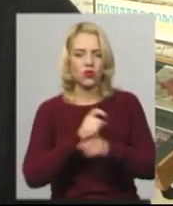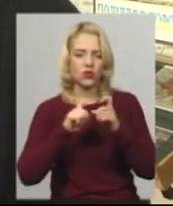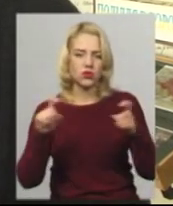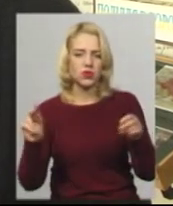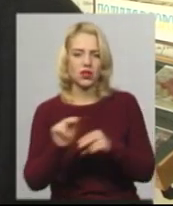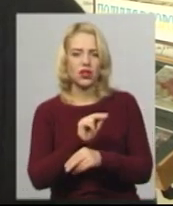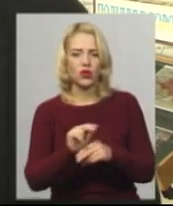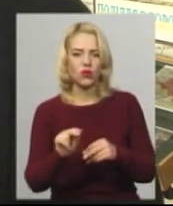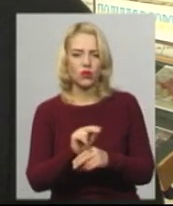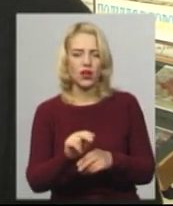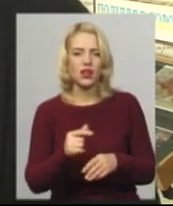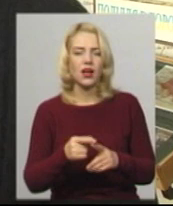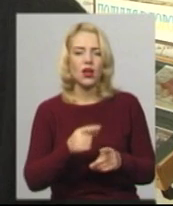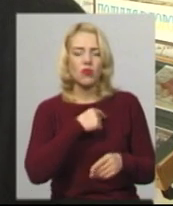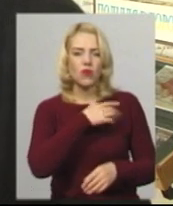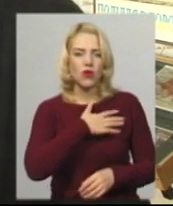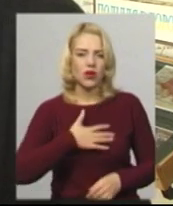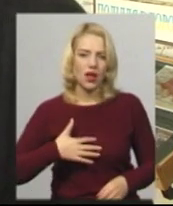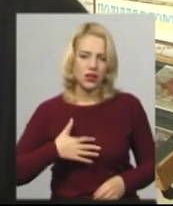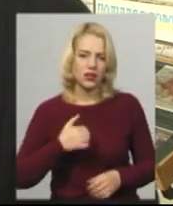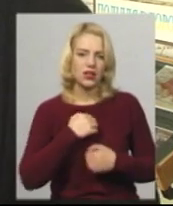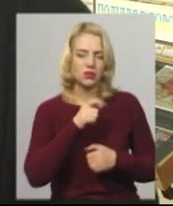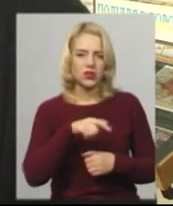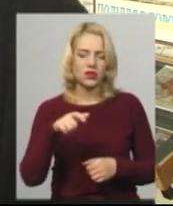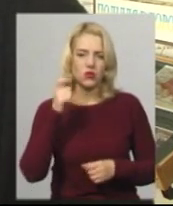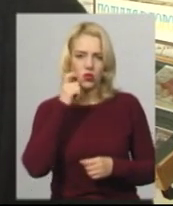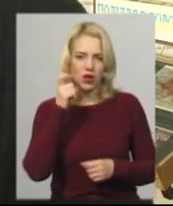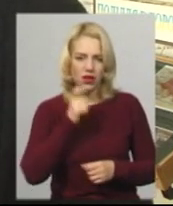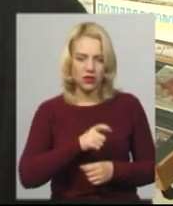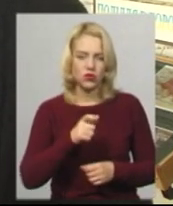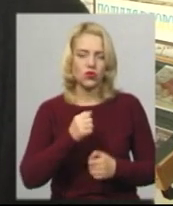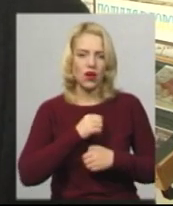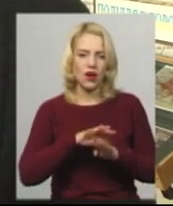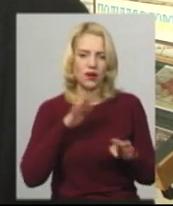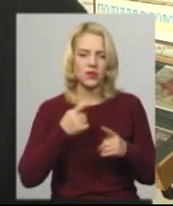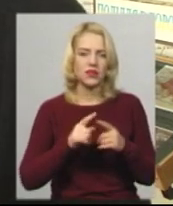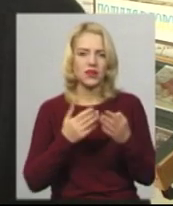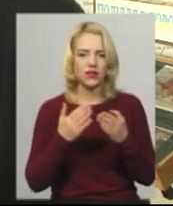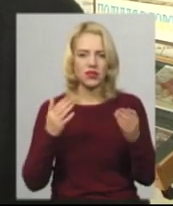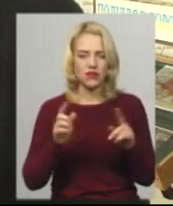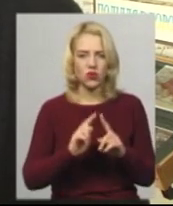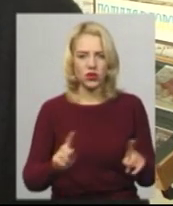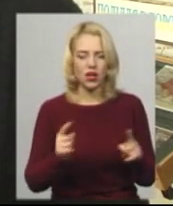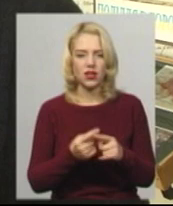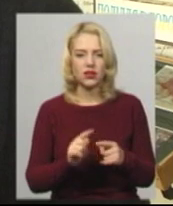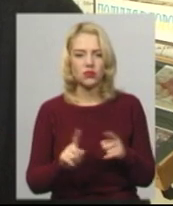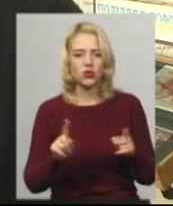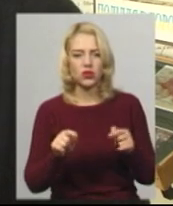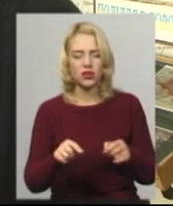поранених бійців української армії. Взагалі виставка унікальна тим, що в ній